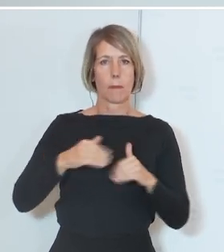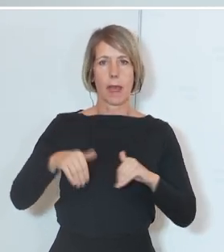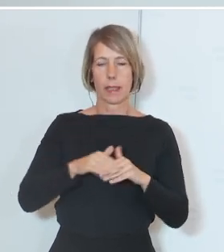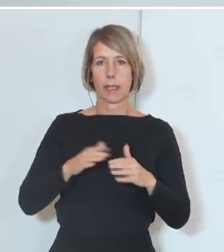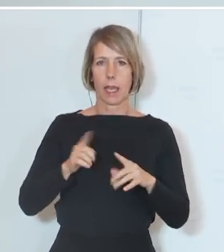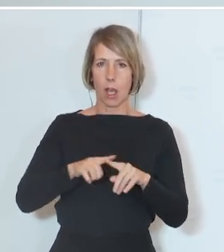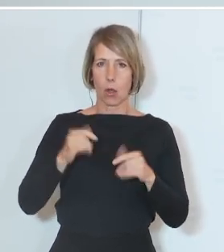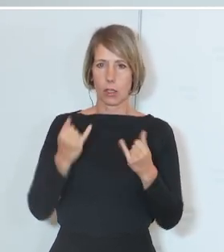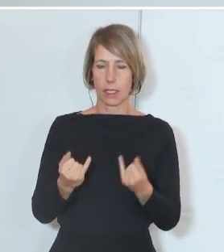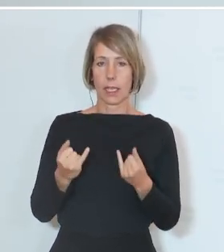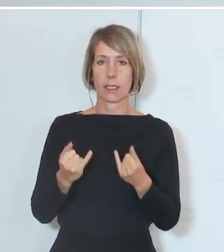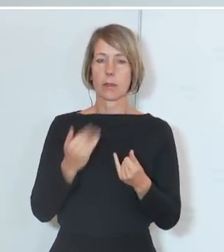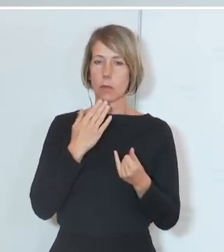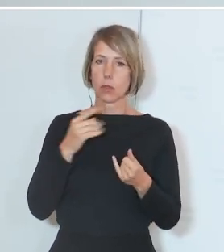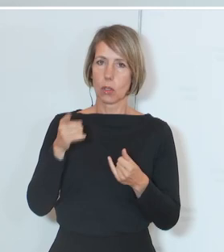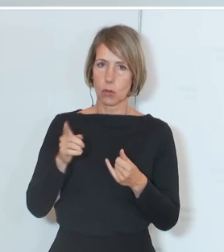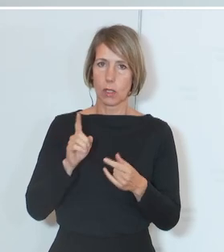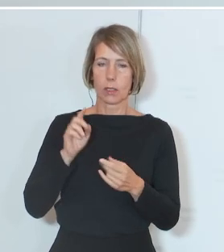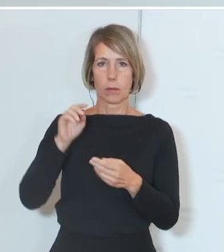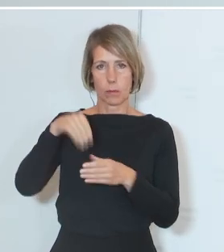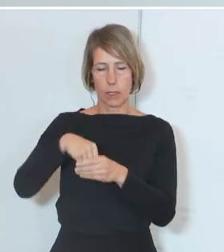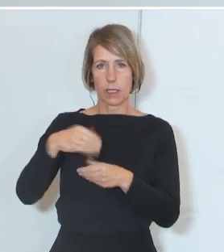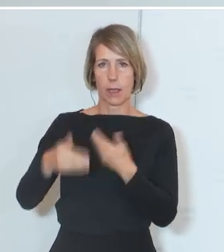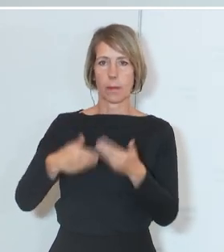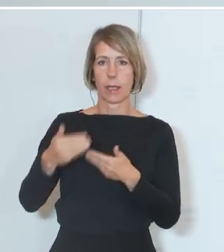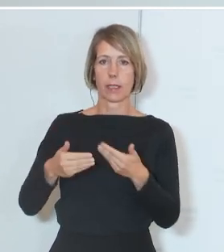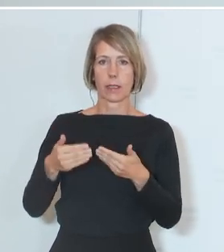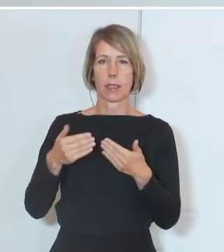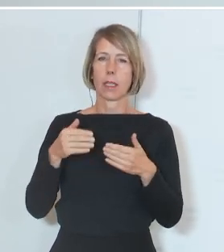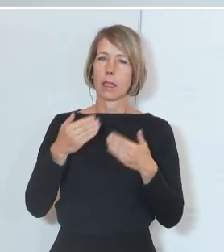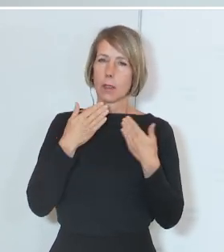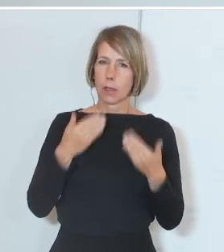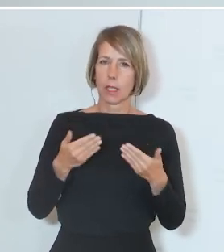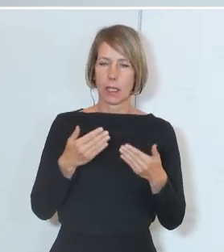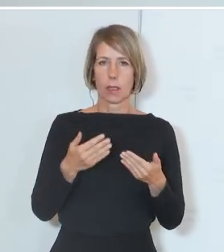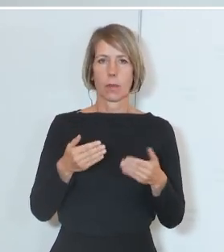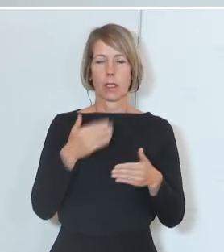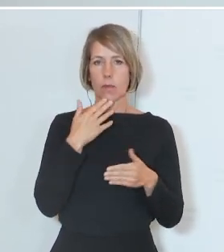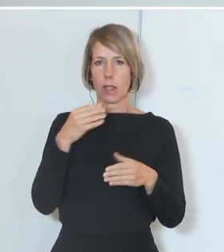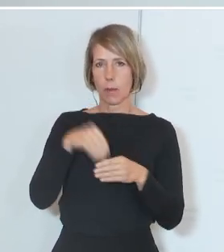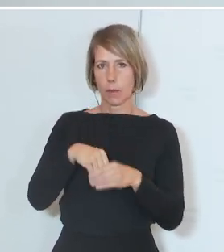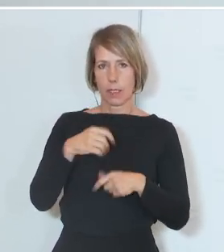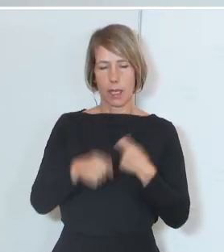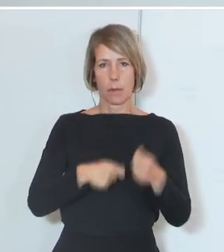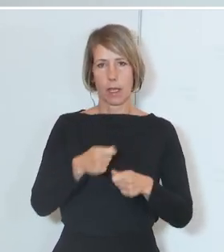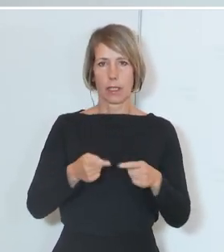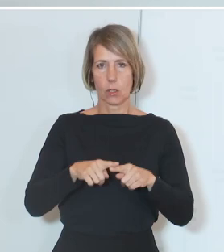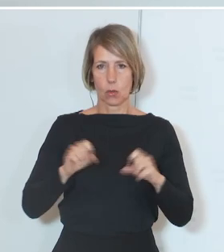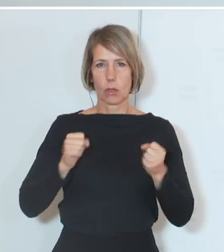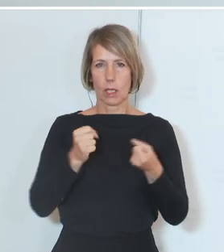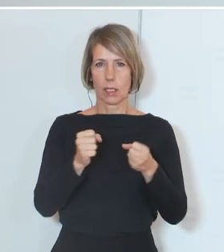mich deshalb auch an dieser Stelle bei all jenen bedanken, die im Bereich der Bekämpfung von Antisemitismus aktiv sind.